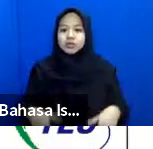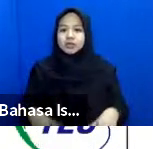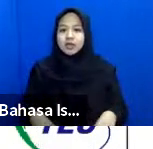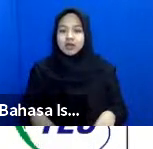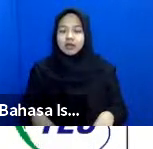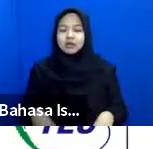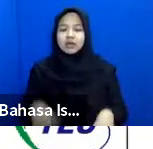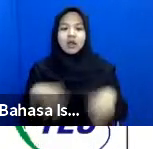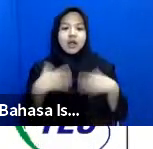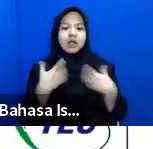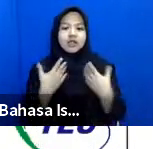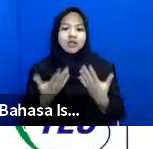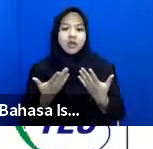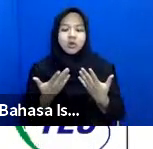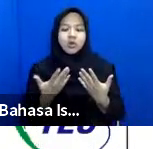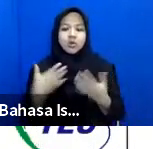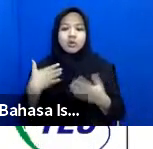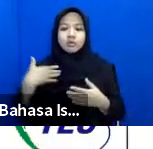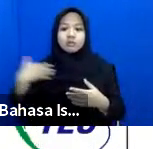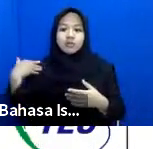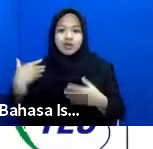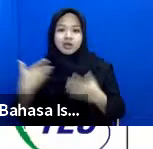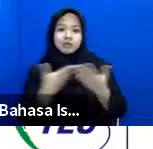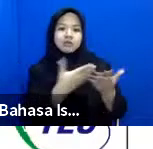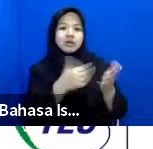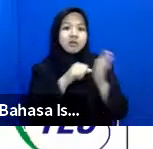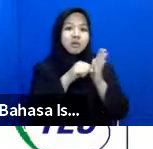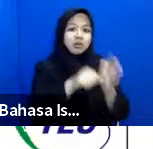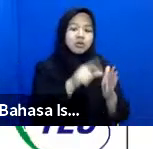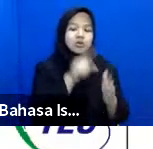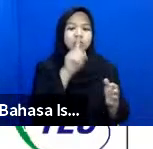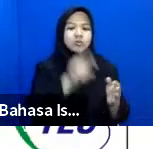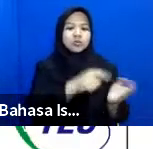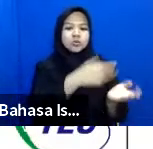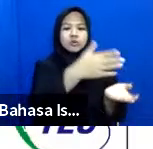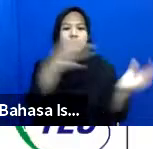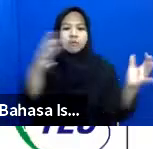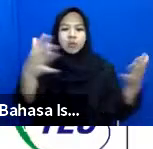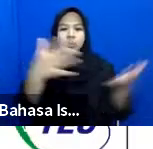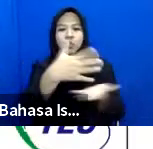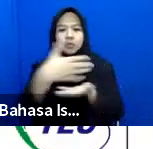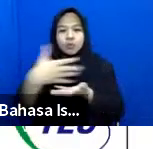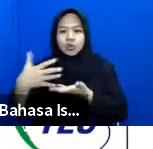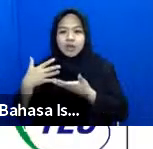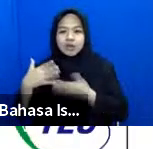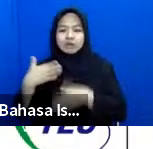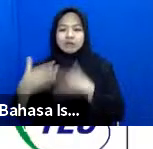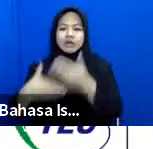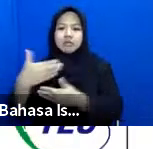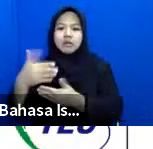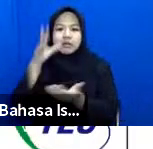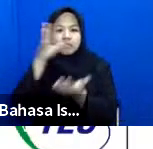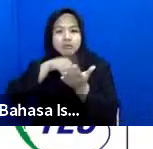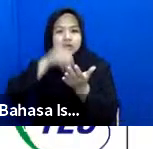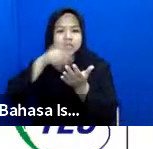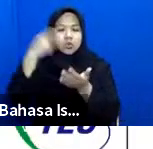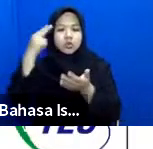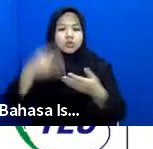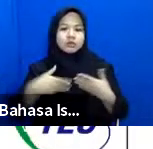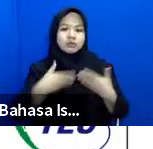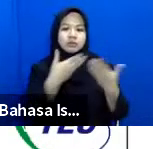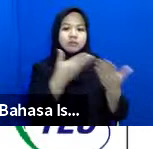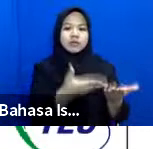atau pihak-pihak yang memberikan bantuan juga perlu mengumpulkan dan menerapkan pembelajaran untuk memberikan